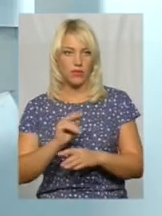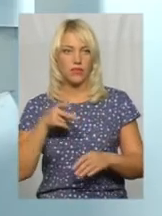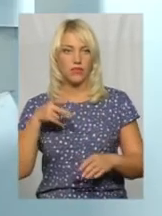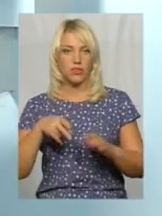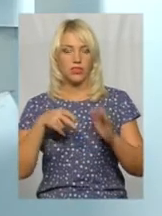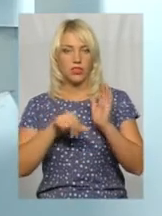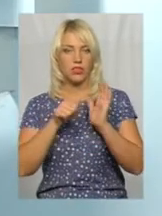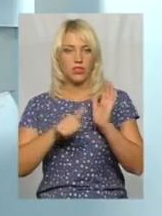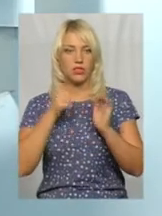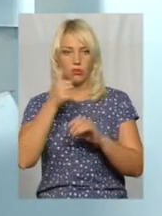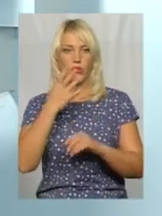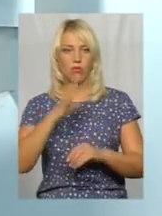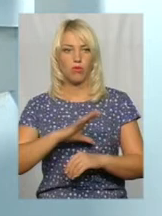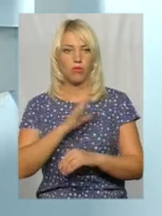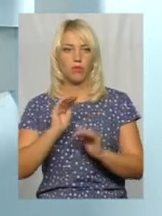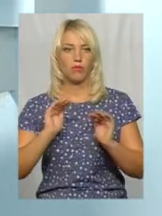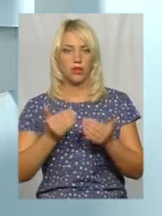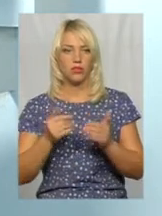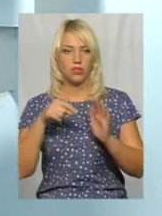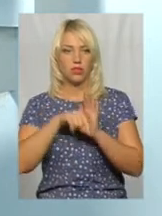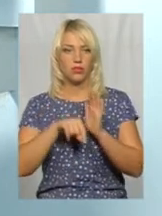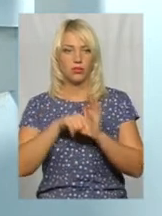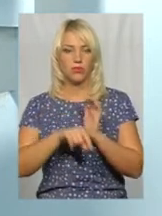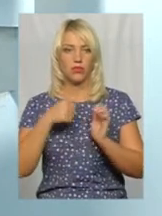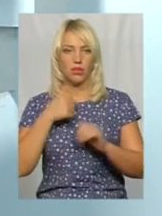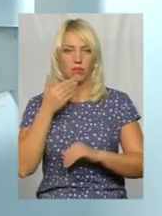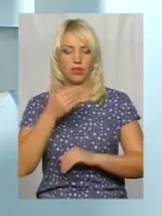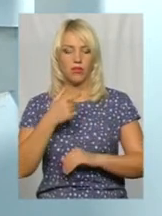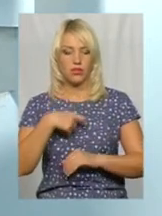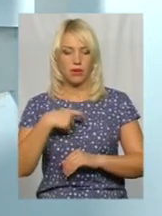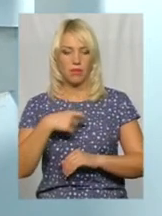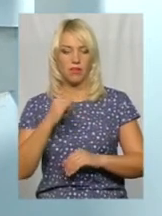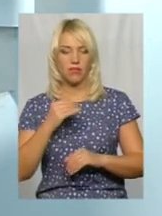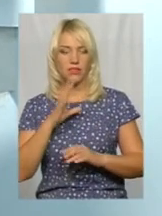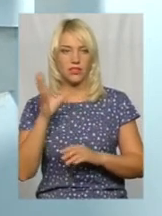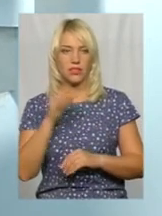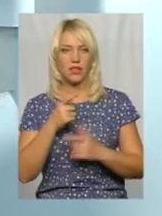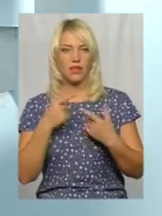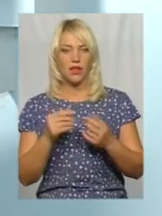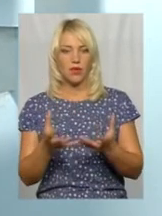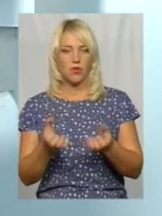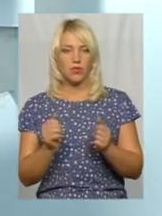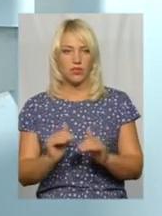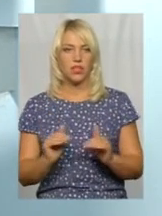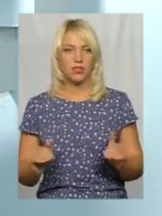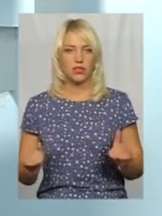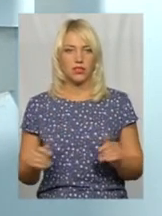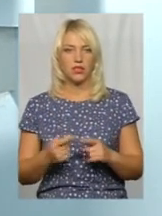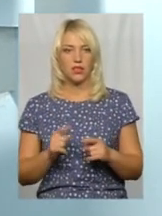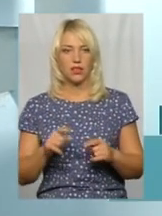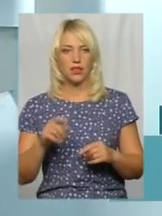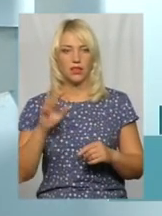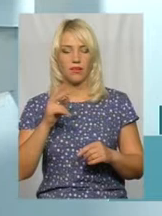році було менше. Тобто, я питаю себе і всіх на конференції, де беруться діти. І, мабуть, що